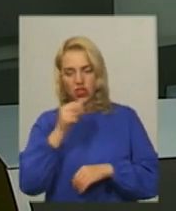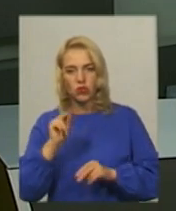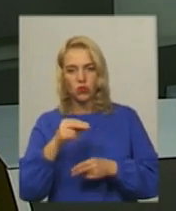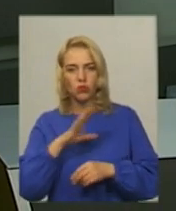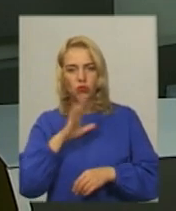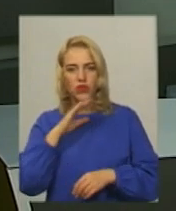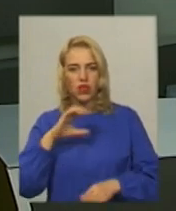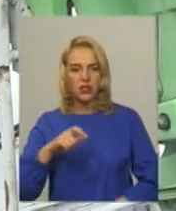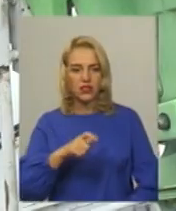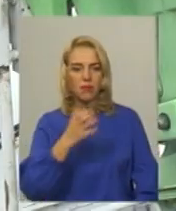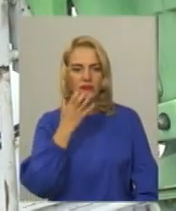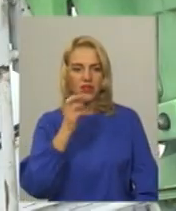Бух